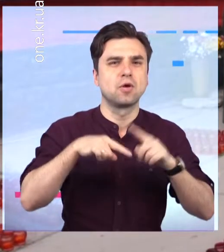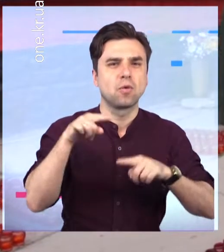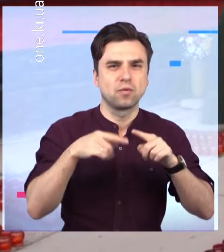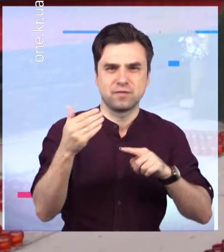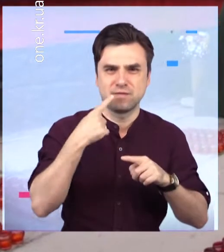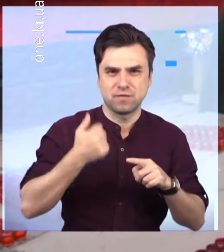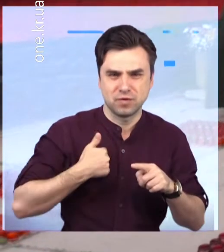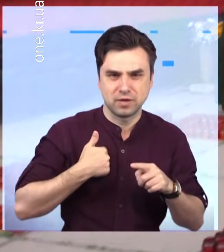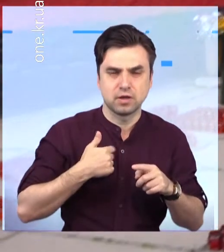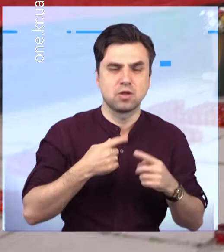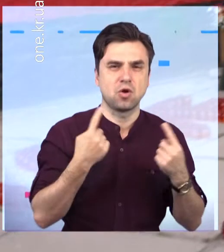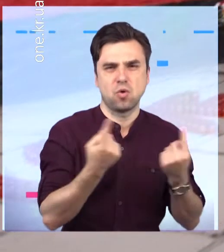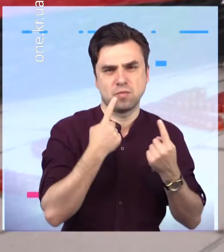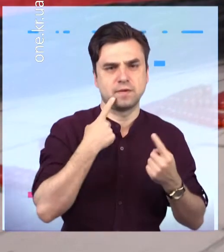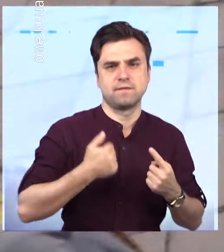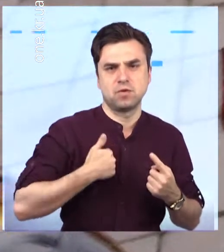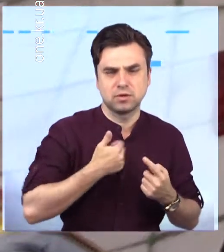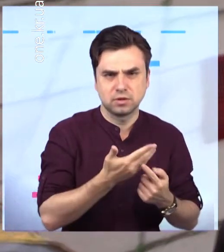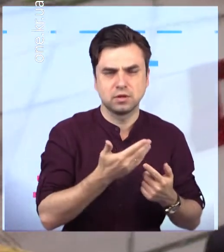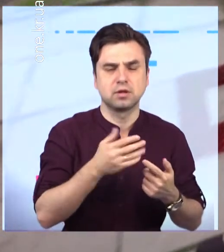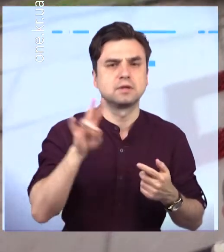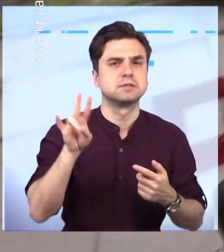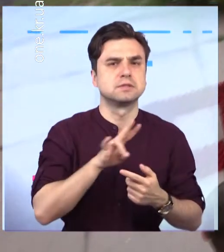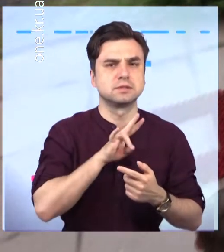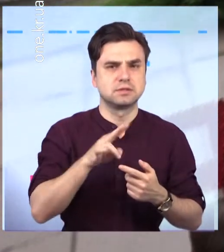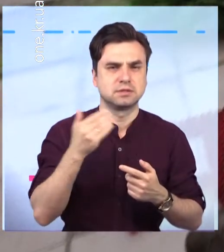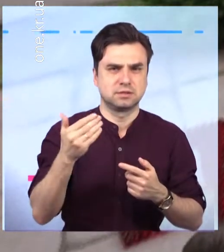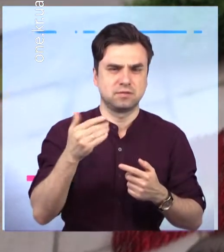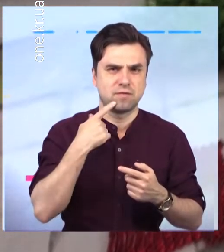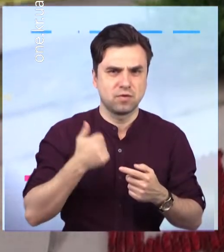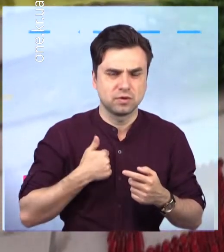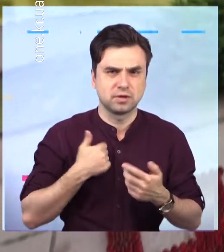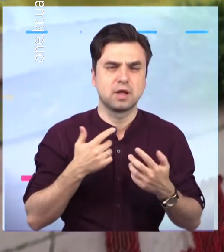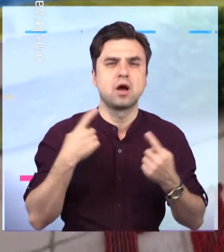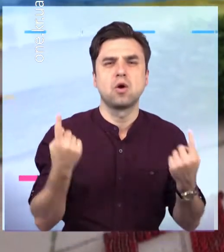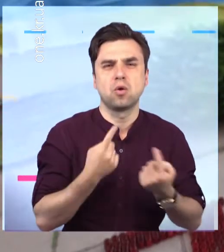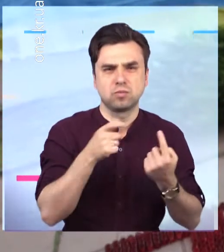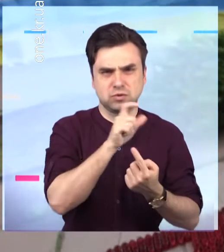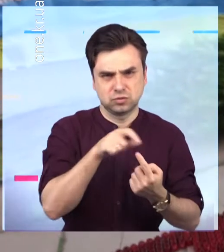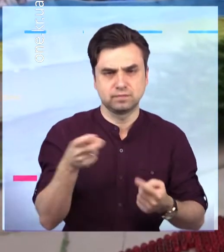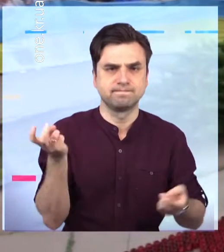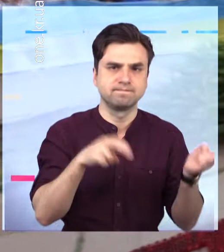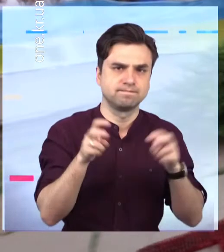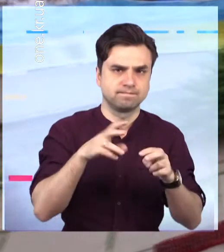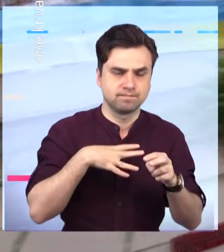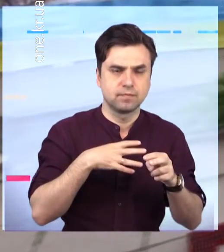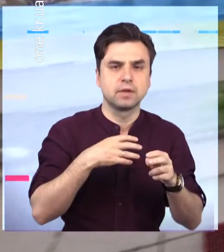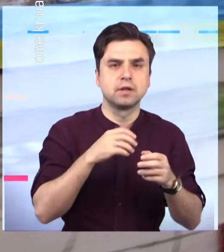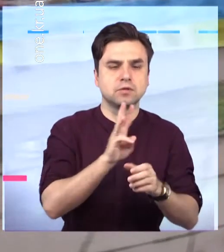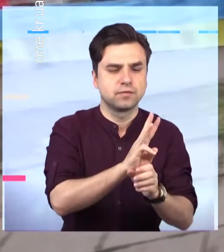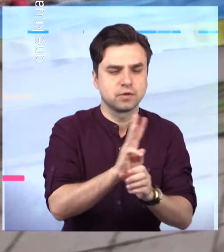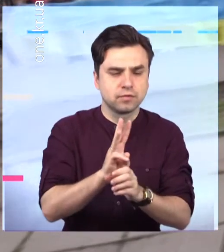близькі полеглих, військові, священники Православної Церкви України, волонтери та небайдужі містяни. Вони із сотні